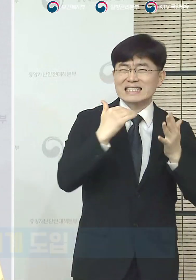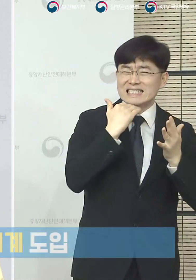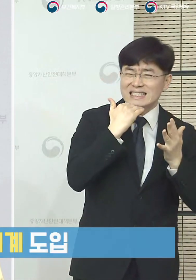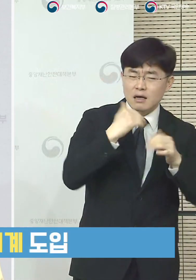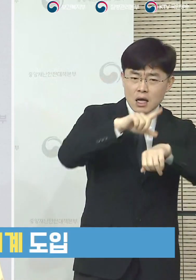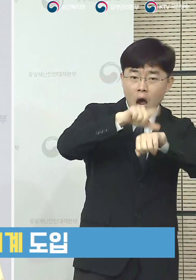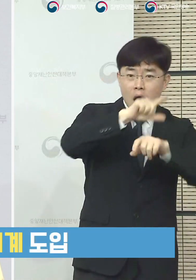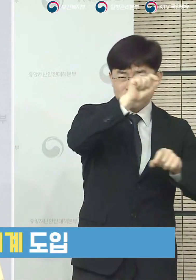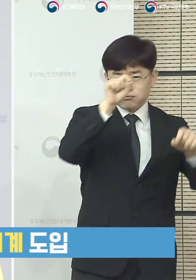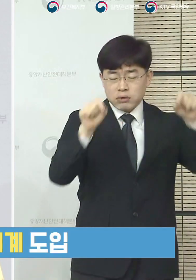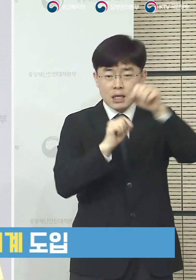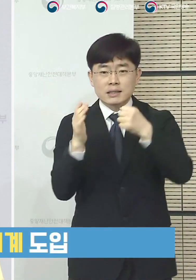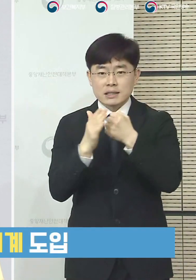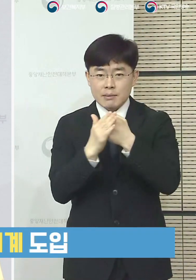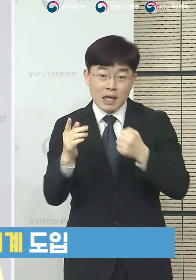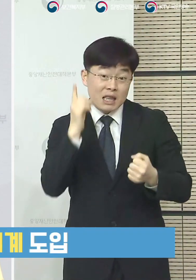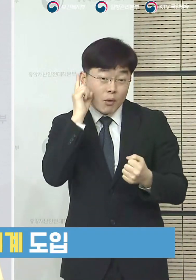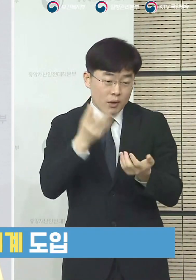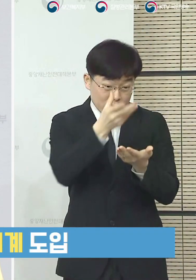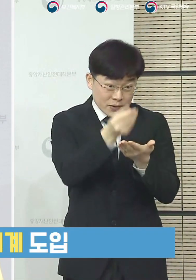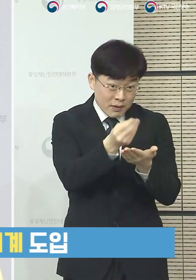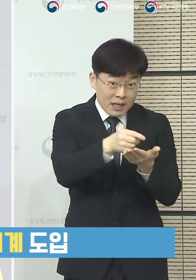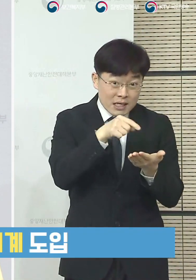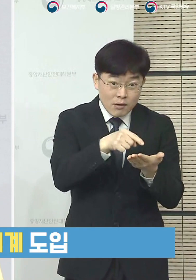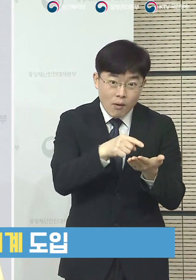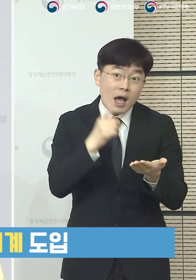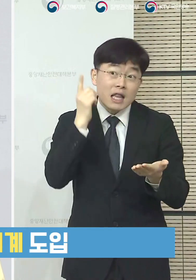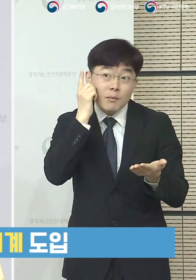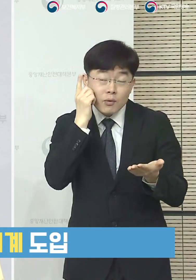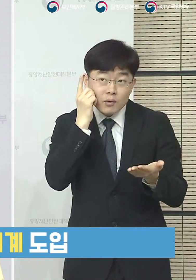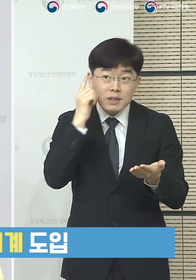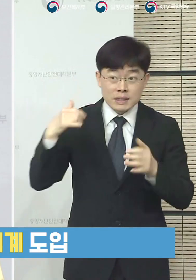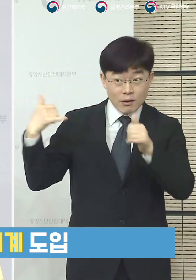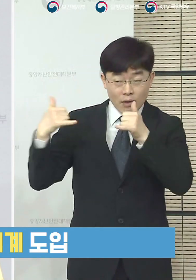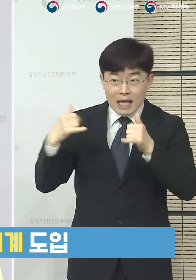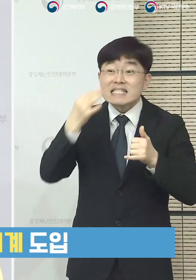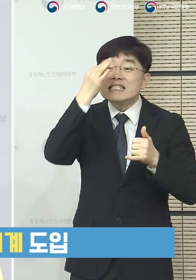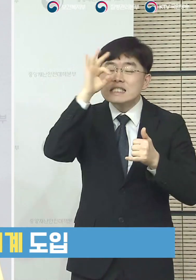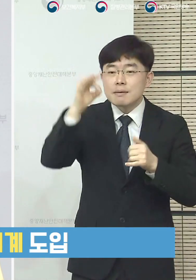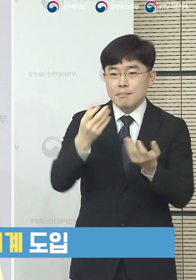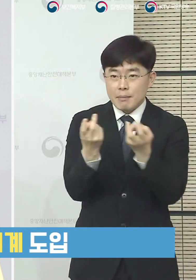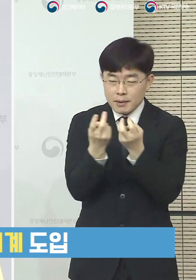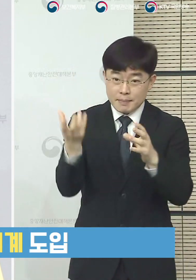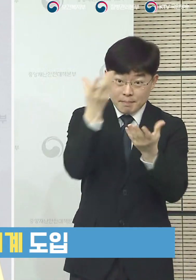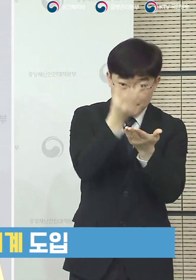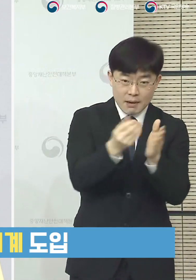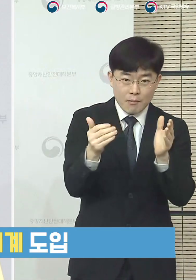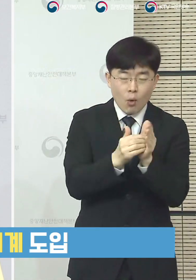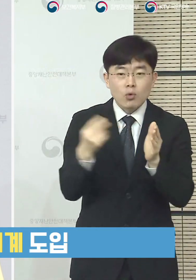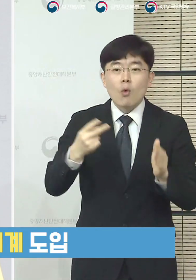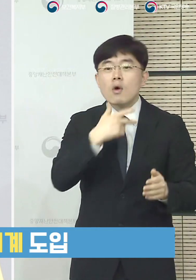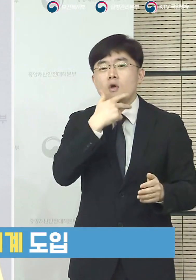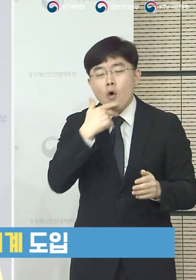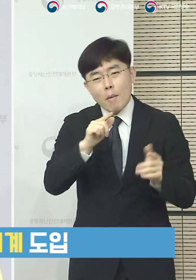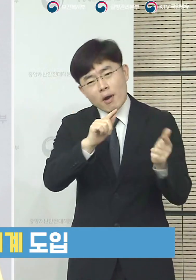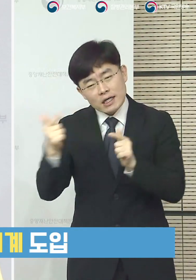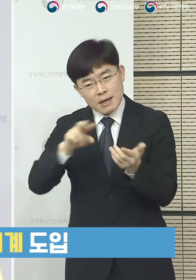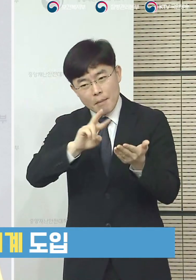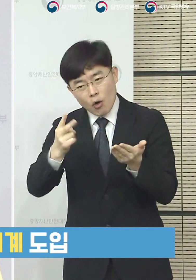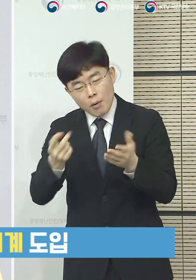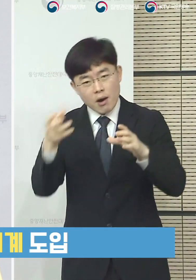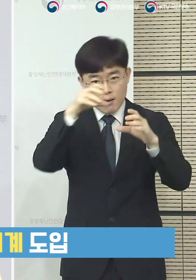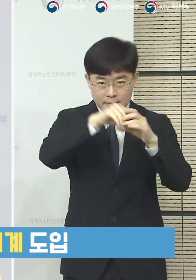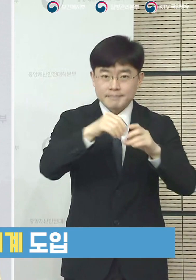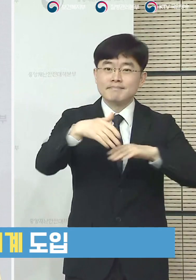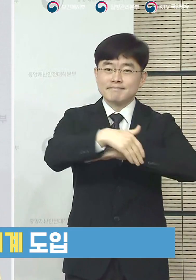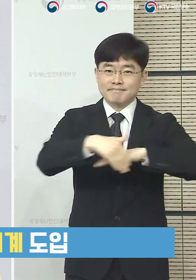자가진단 앱에 전화번호 인증체계를 도입하고 다국어 서비스 기능도 추가 개선할 계획입니다.